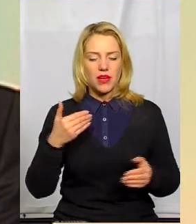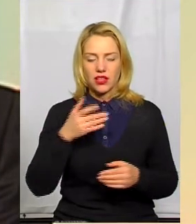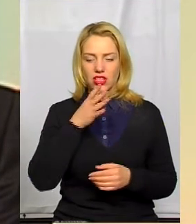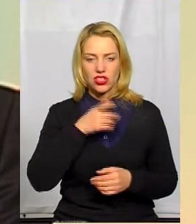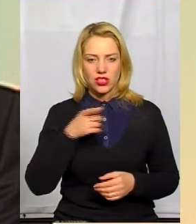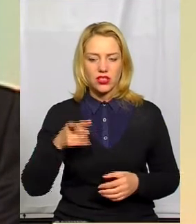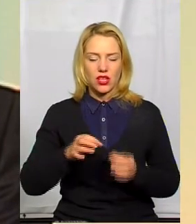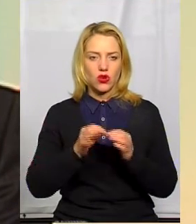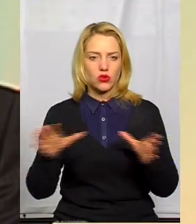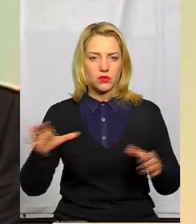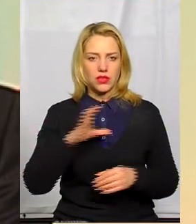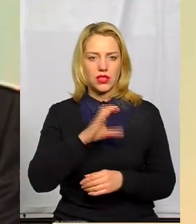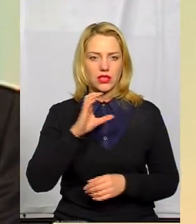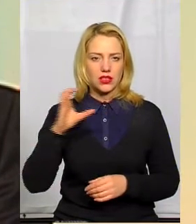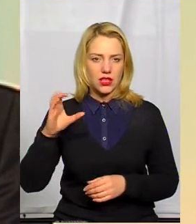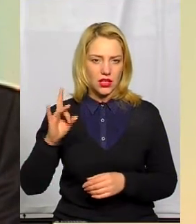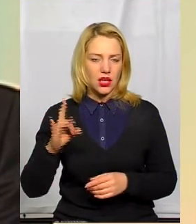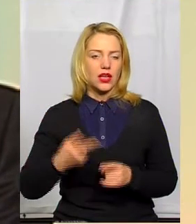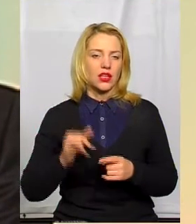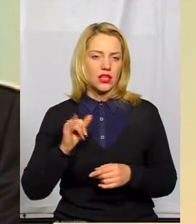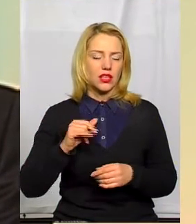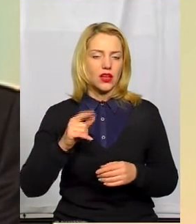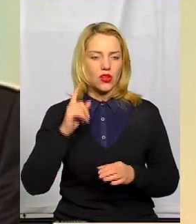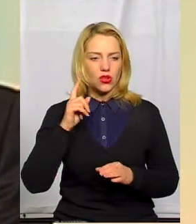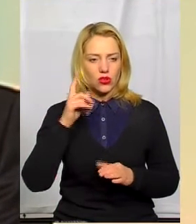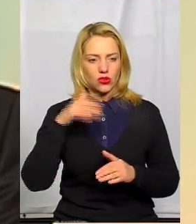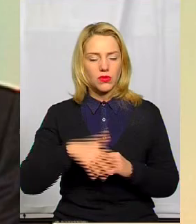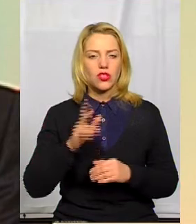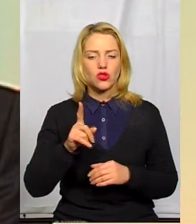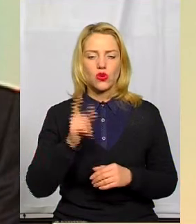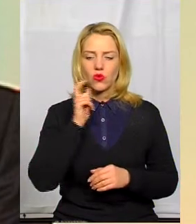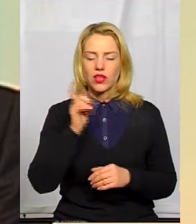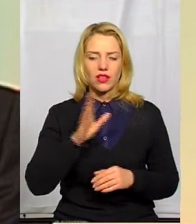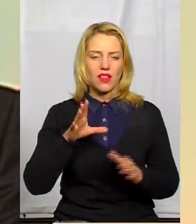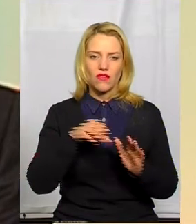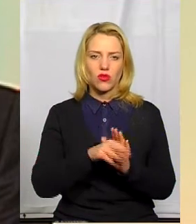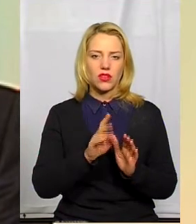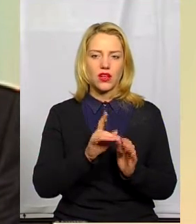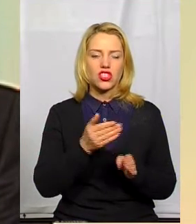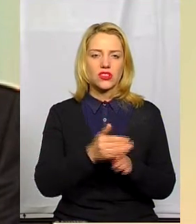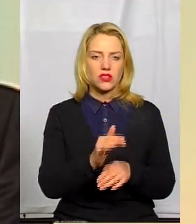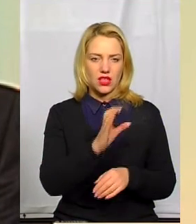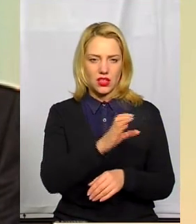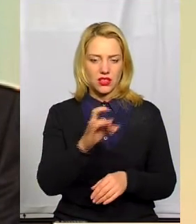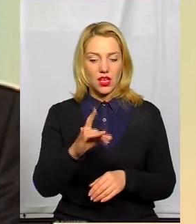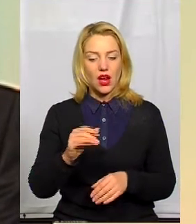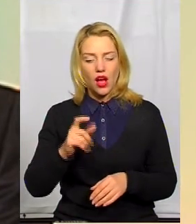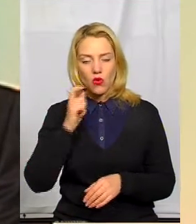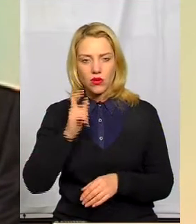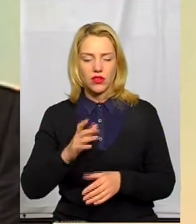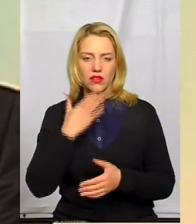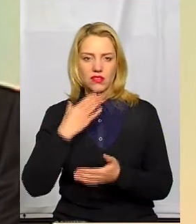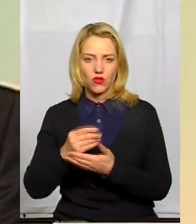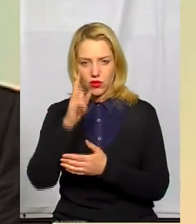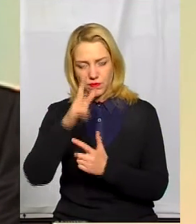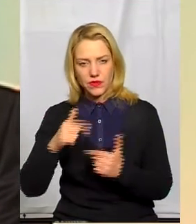Радянського Союзу, тому на той момент розуміти, що саме Україна, як не частина Великого Союза, а Україна, як конкретна цілісна держава,